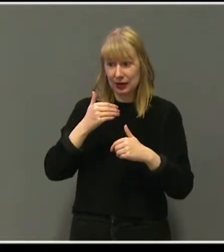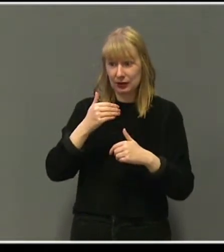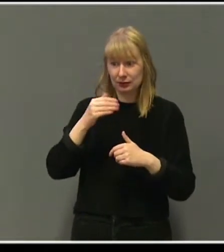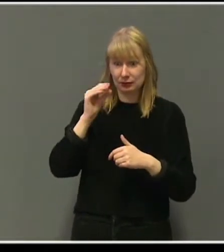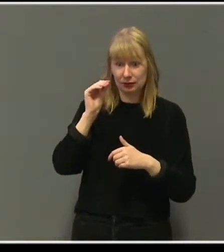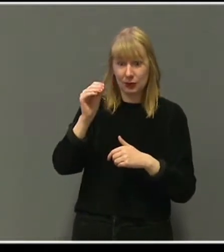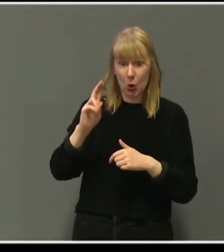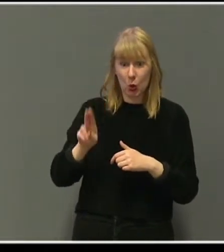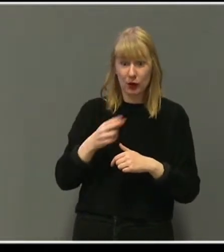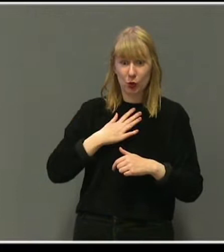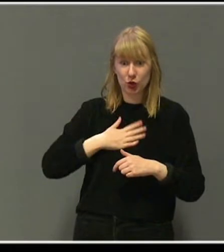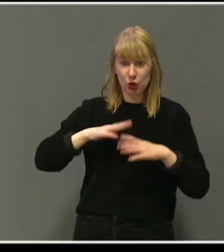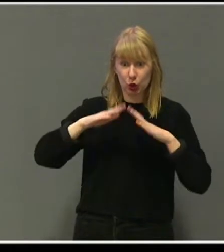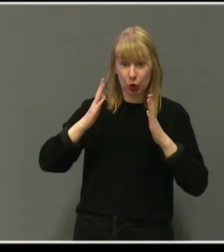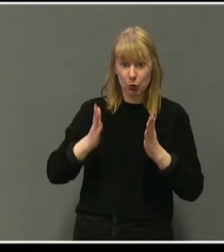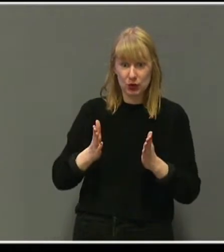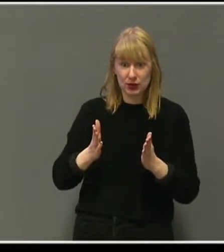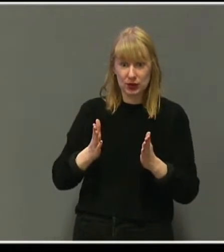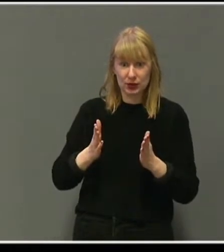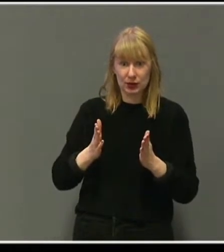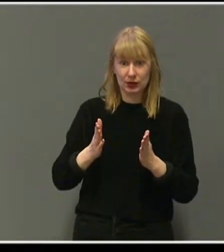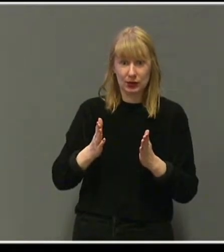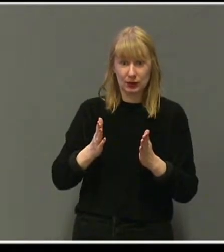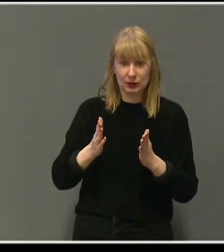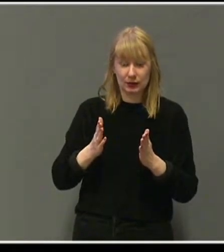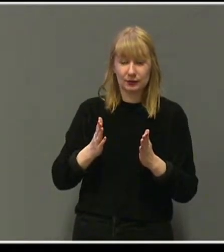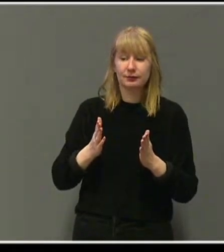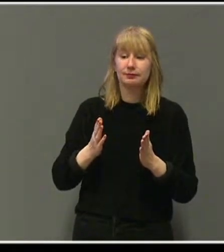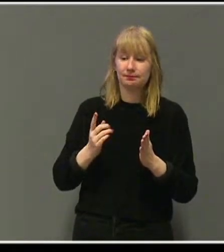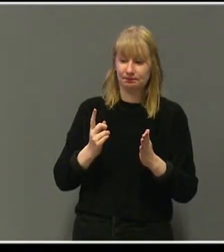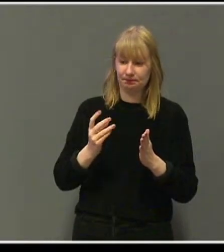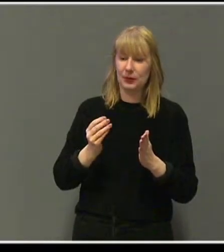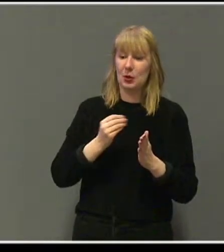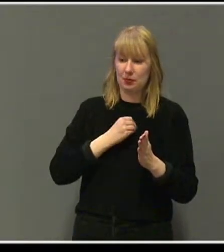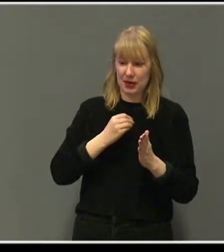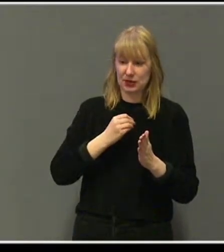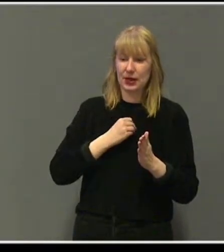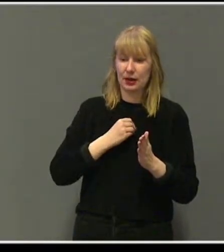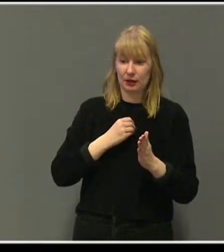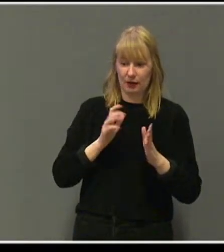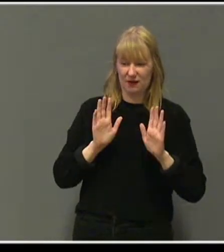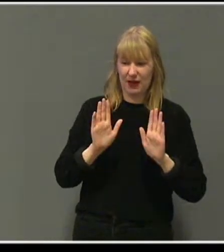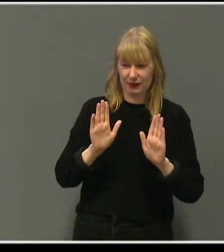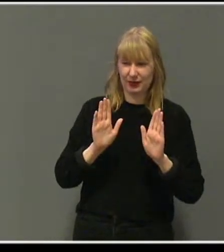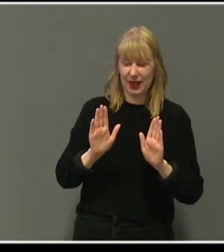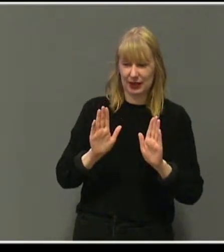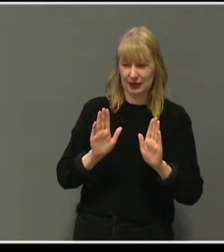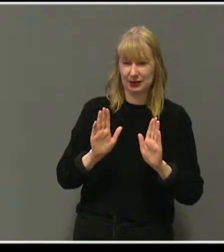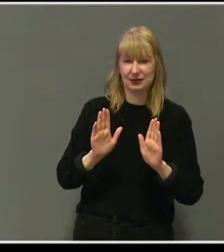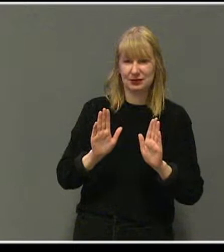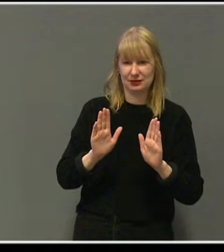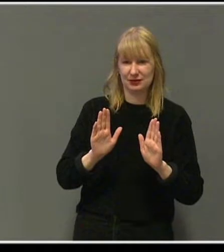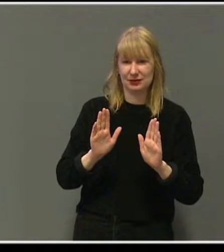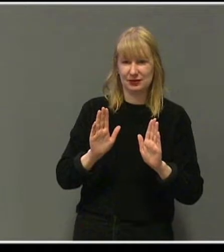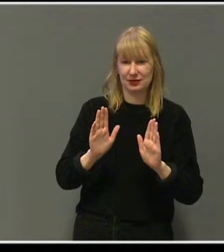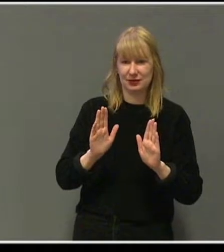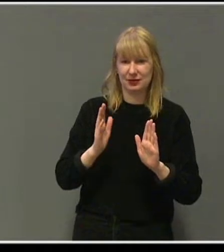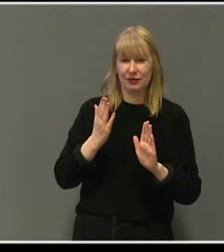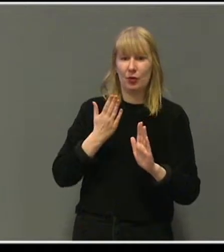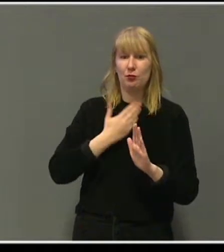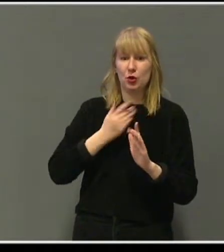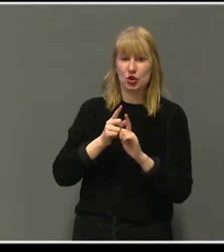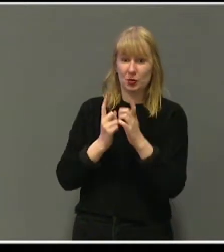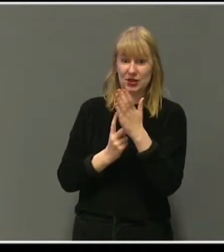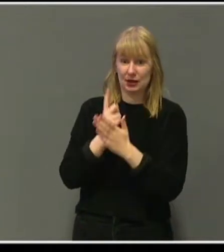Ulvål sykehus, og de fikk beskjed om at vi skulle vente litt. Det var tydeligvis mye trafikk på